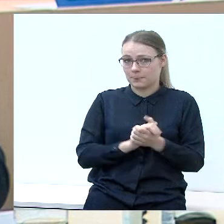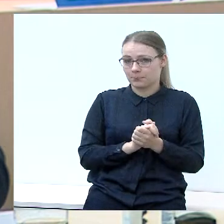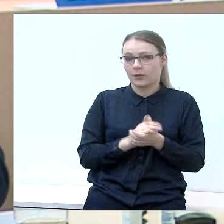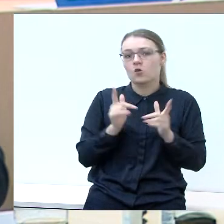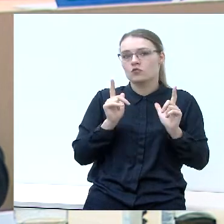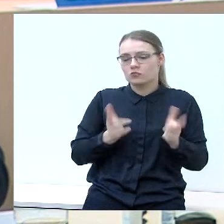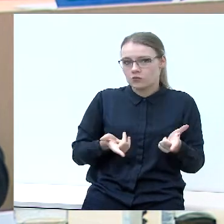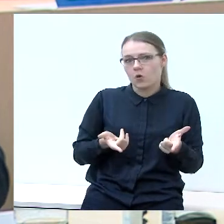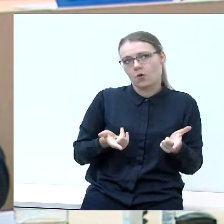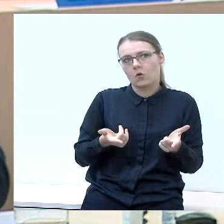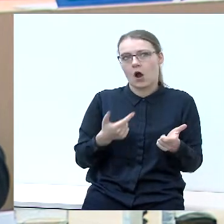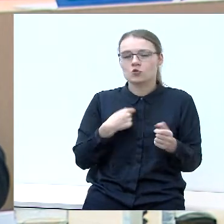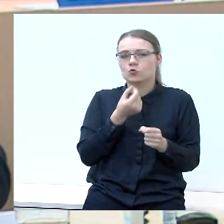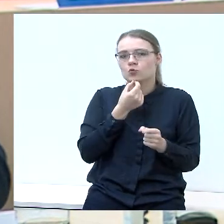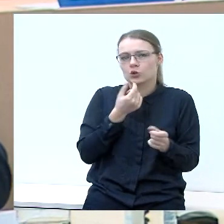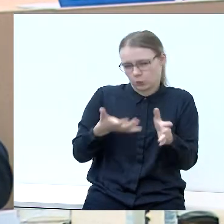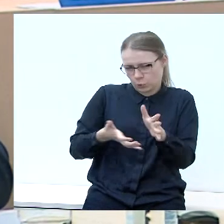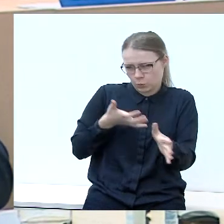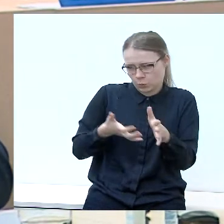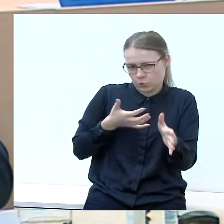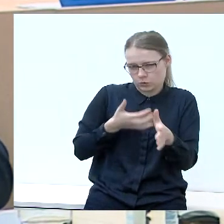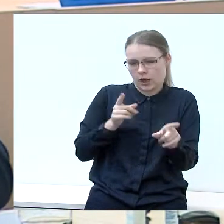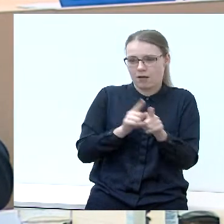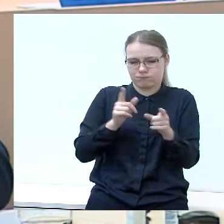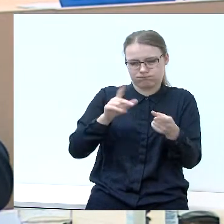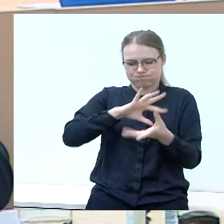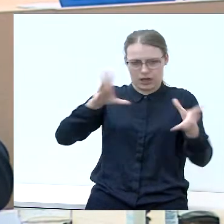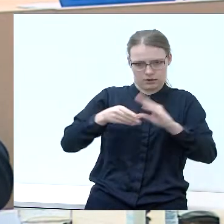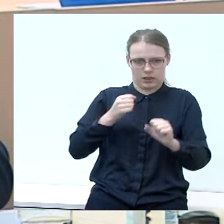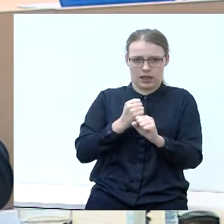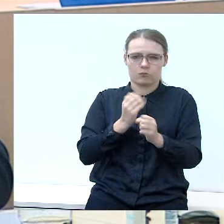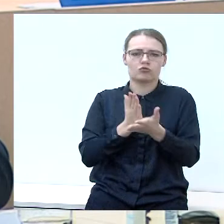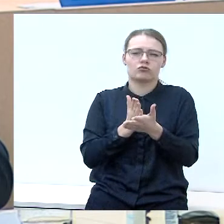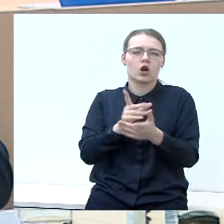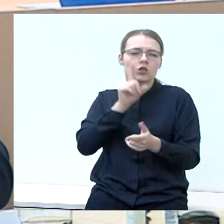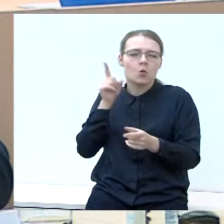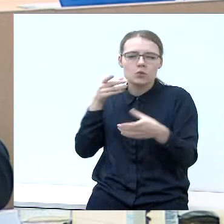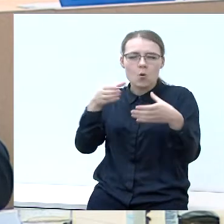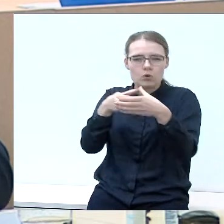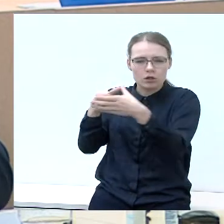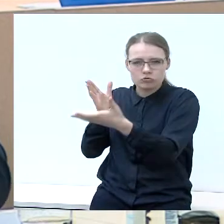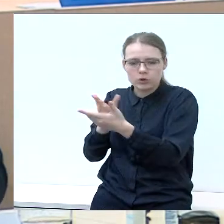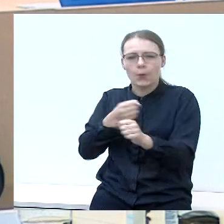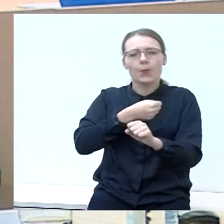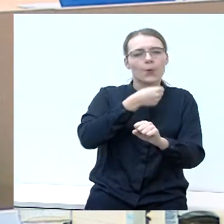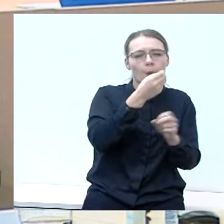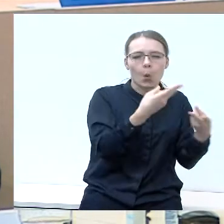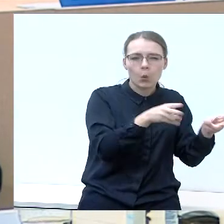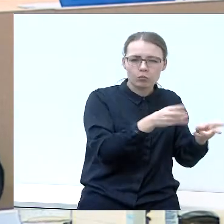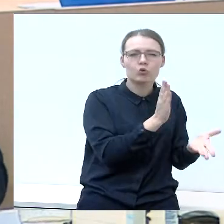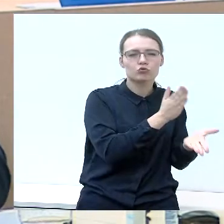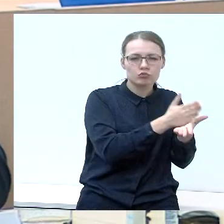aš pasigendu savivaldybėje to bendro darbo. Yra jaunimo organizacijos, yra seniorų klubai,